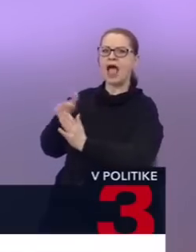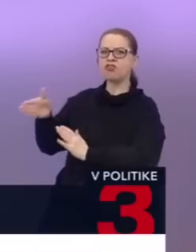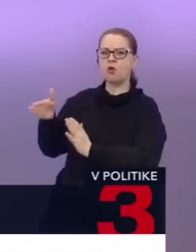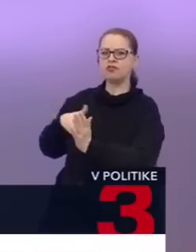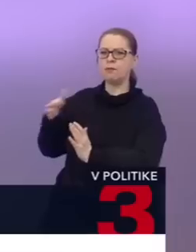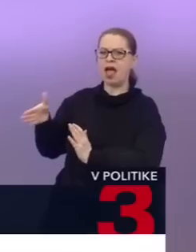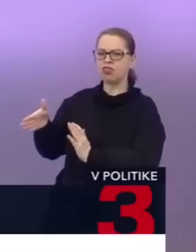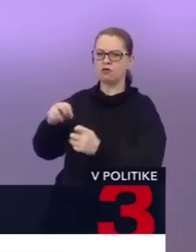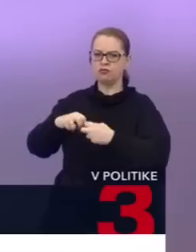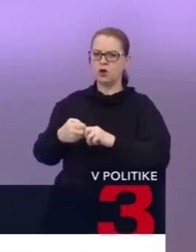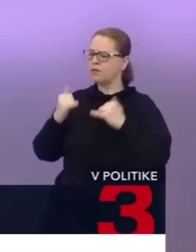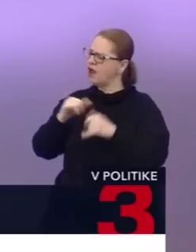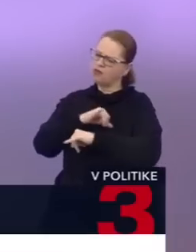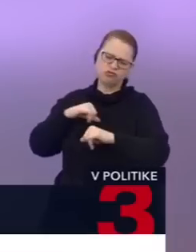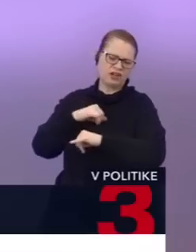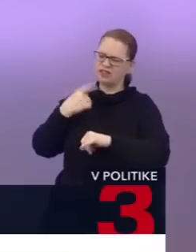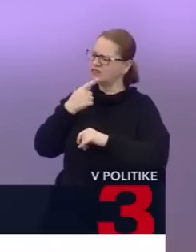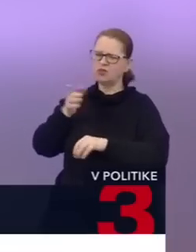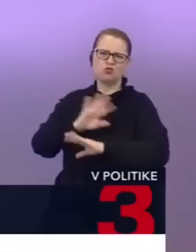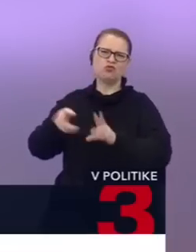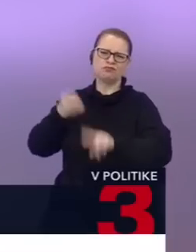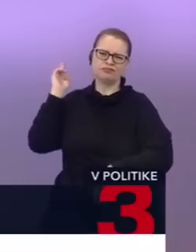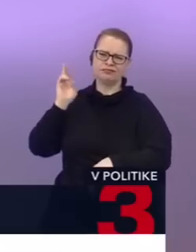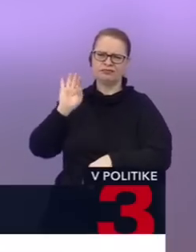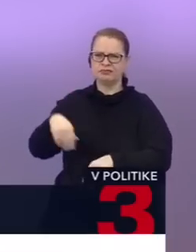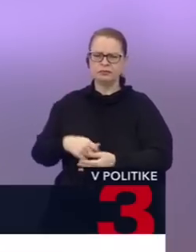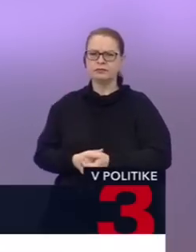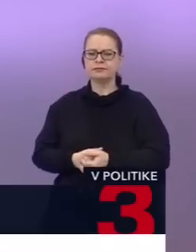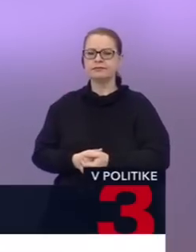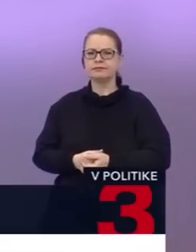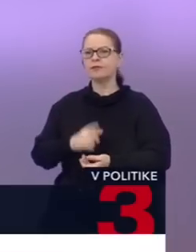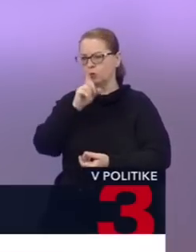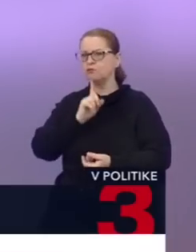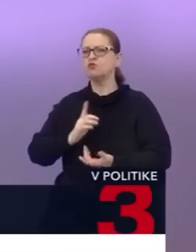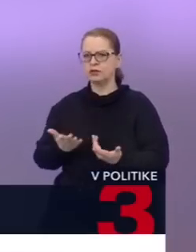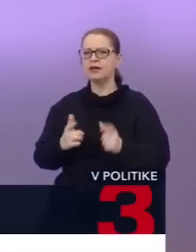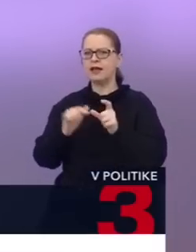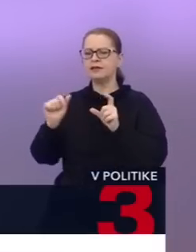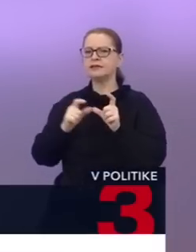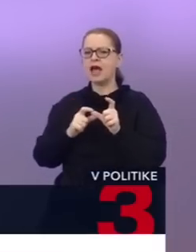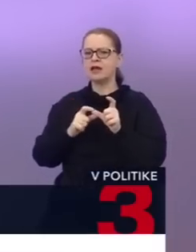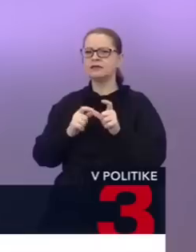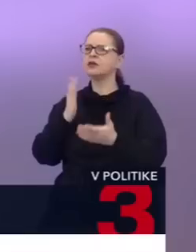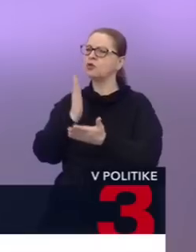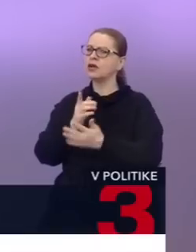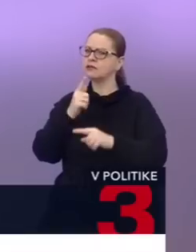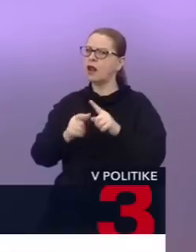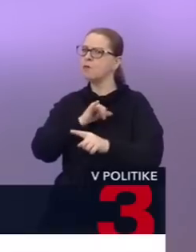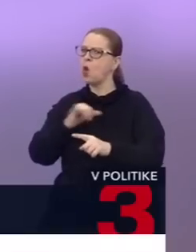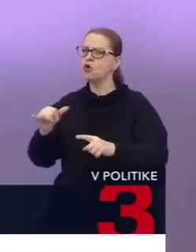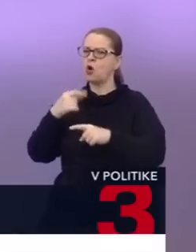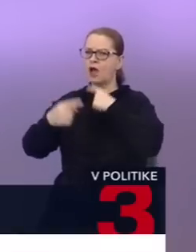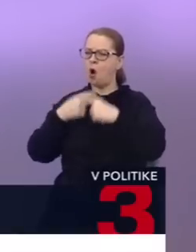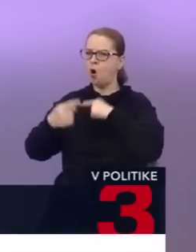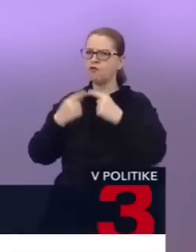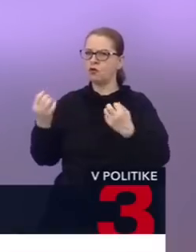Hovorím, dnes už sa tomu nevracajme, je to uzavreté. Je len smutné, ako strana SAS dokázala naozaj pol roka tvrdiť niečo, čo